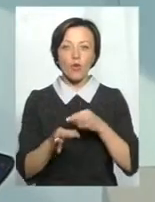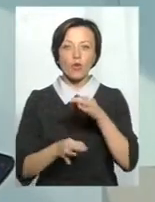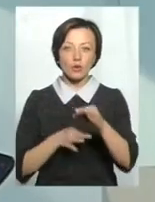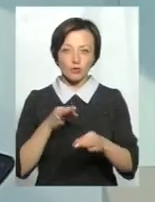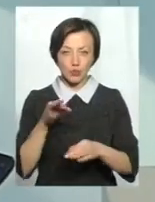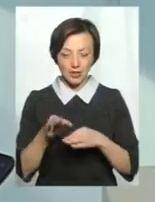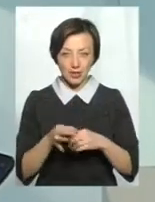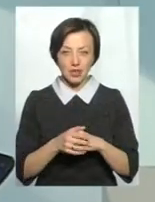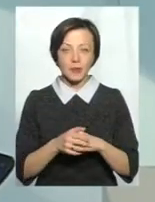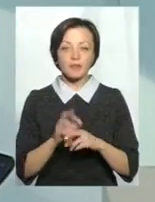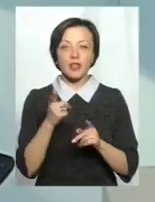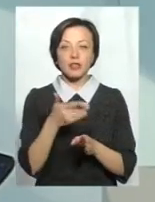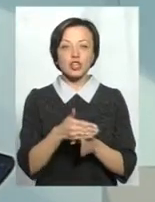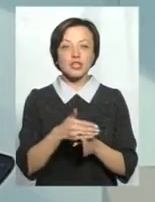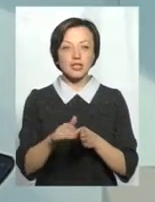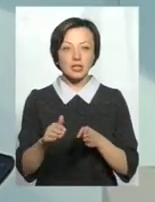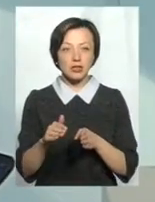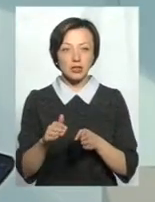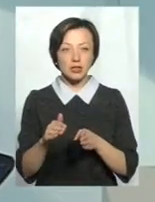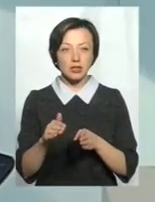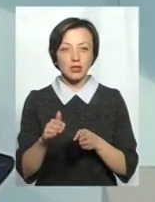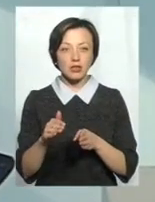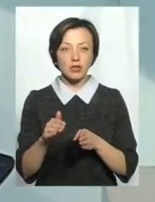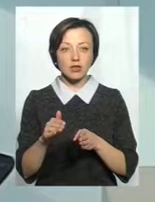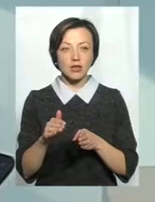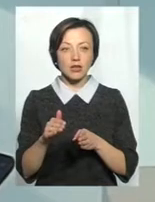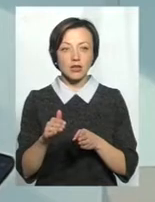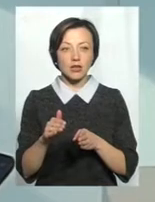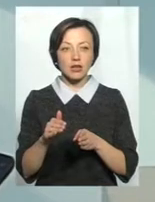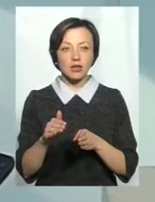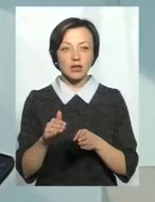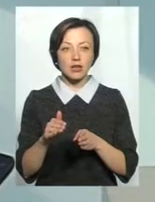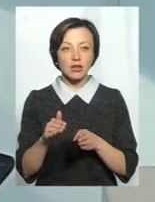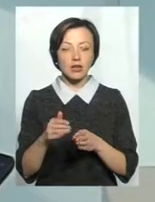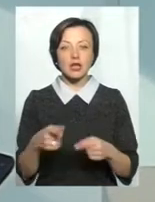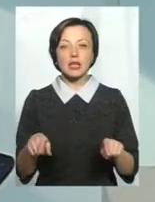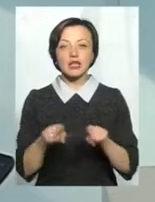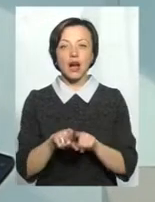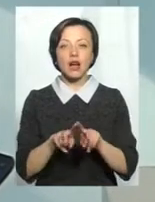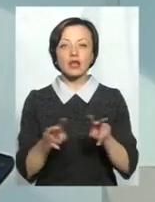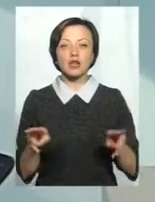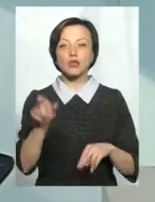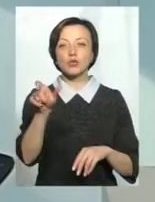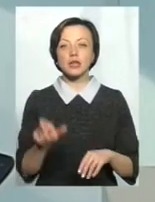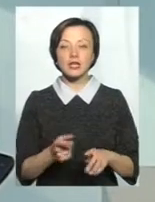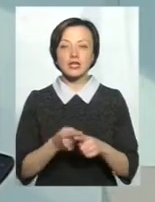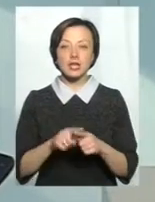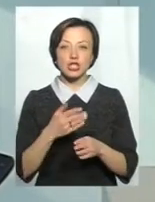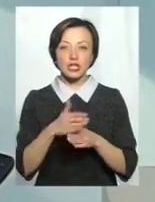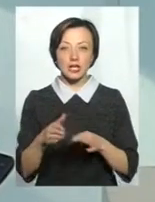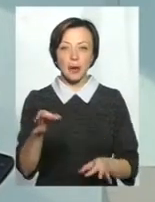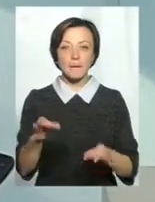макрокосмосу, як частину, так як начеба людина – це частина